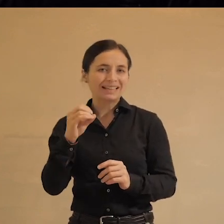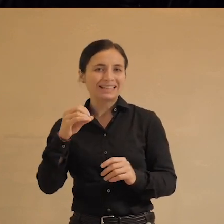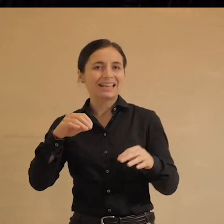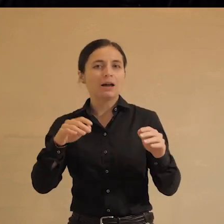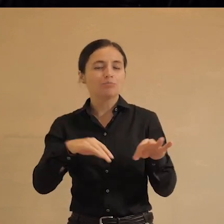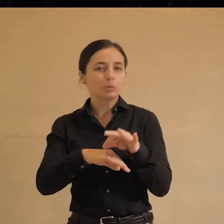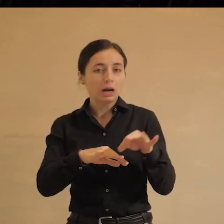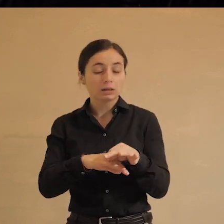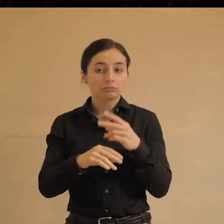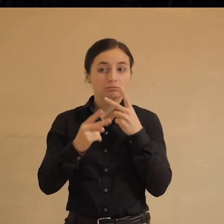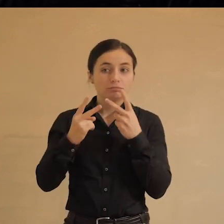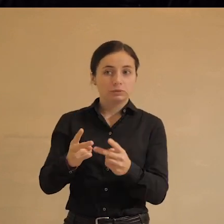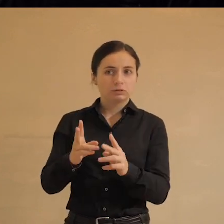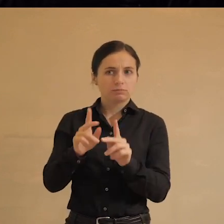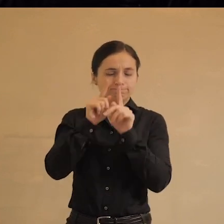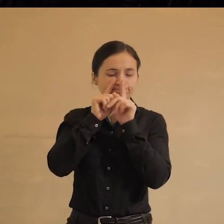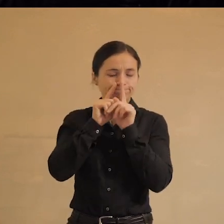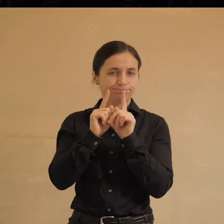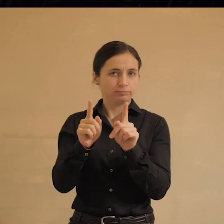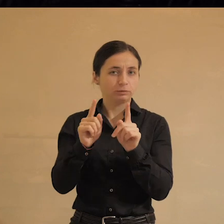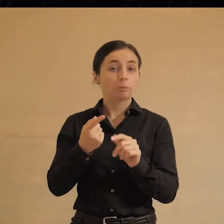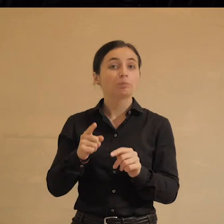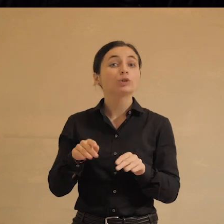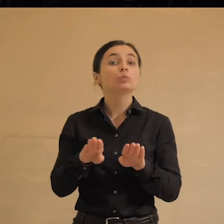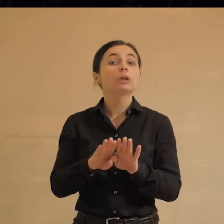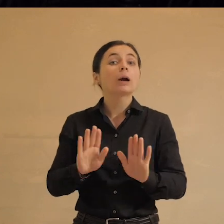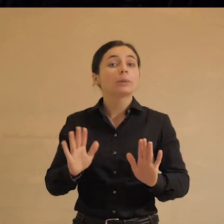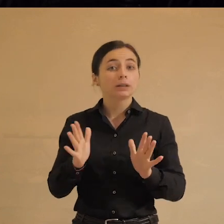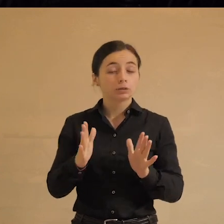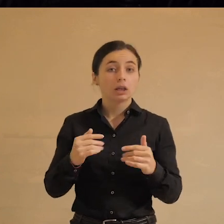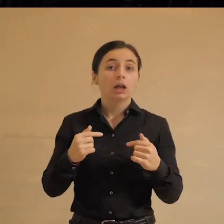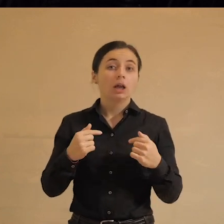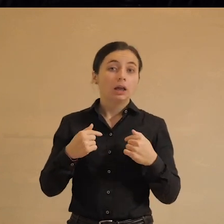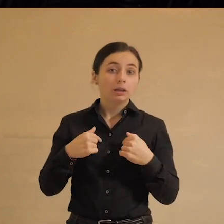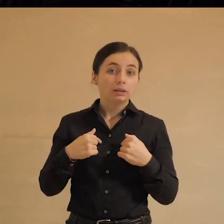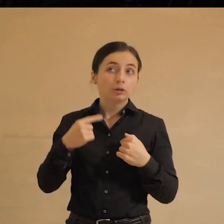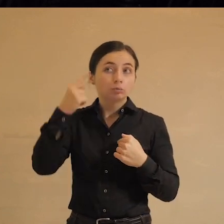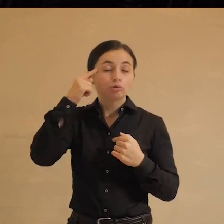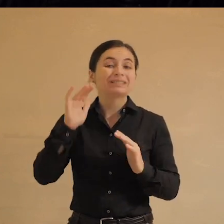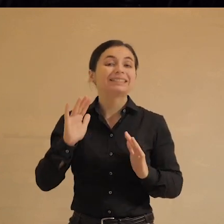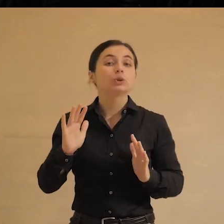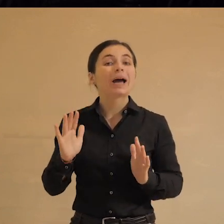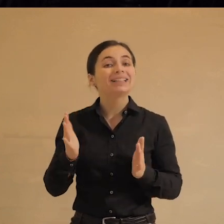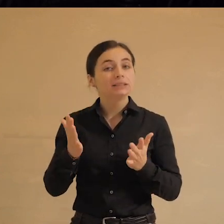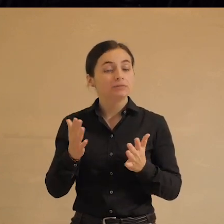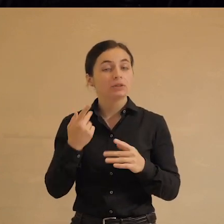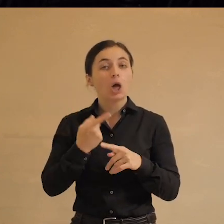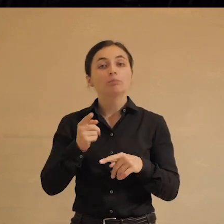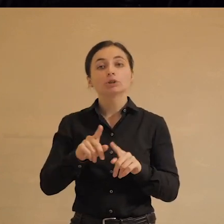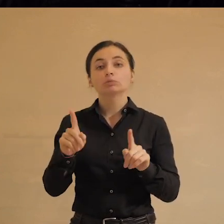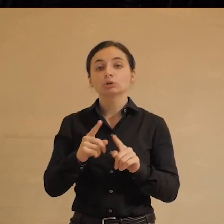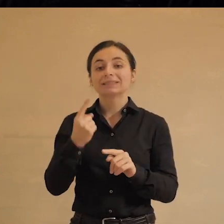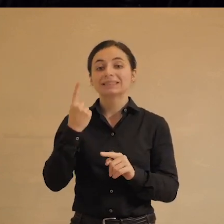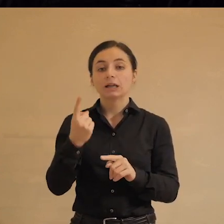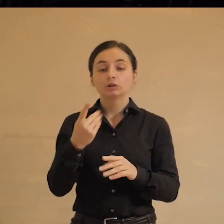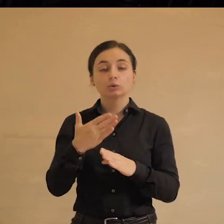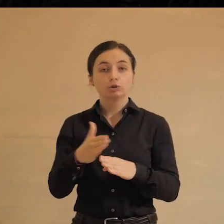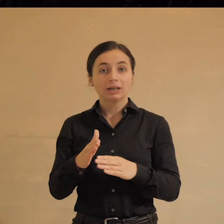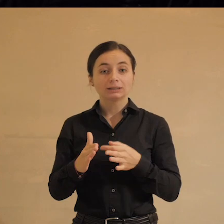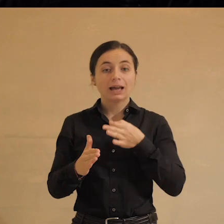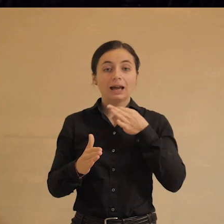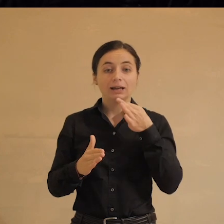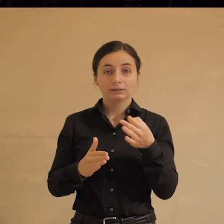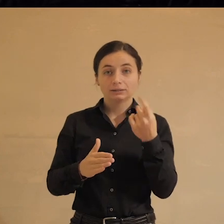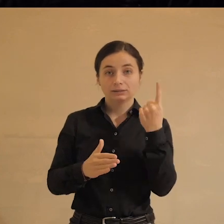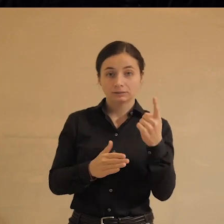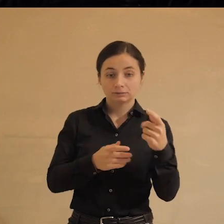видится очень-очень подозрительно. Почему так происходит? Я думаю, что это довольно ситуативно, потому что за одну часть отвечает один